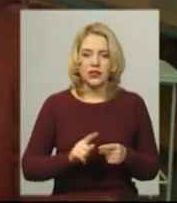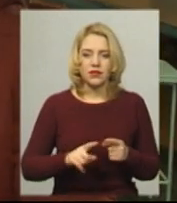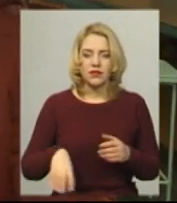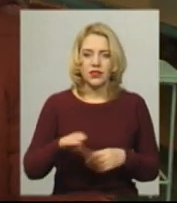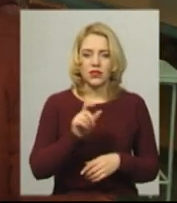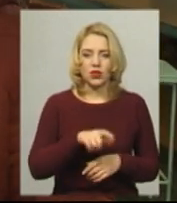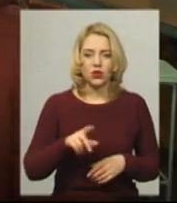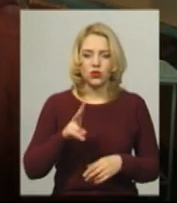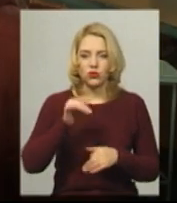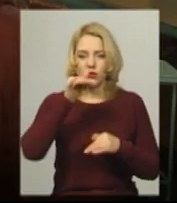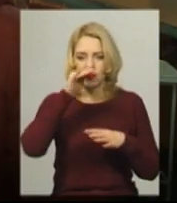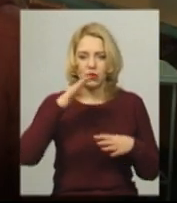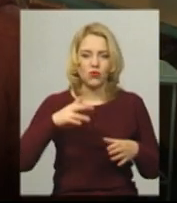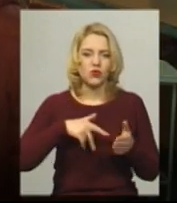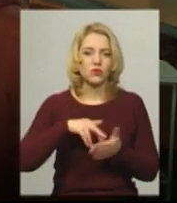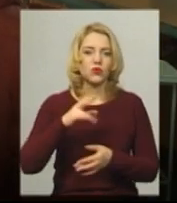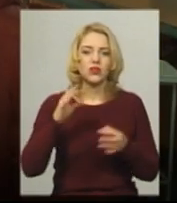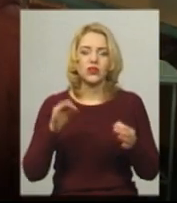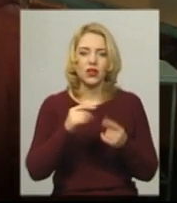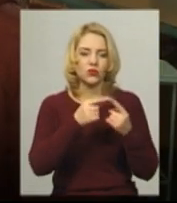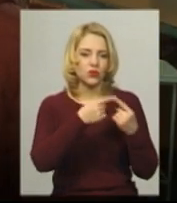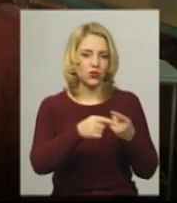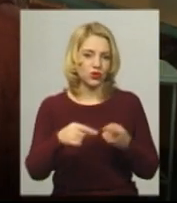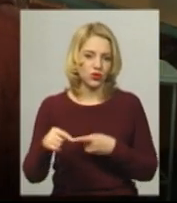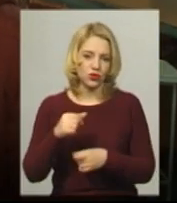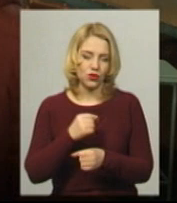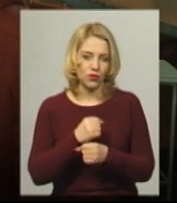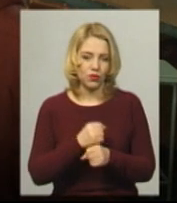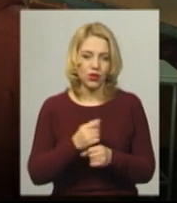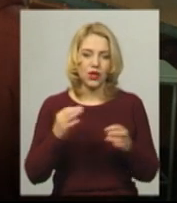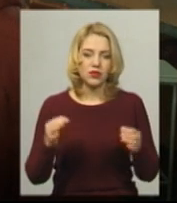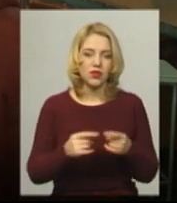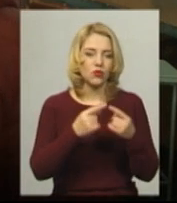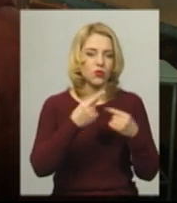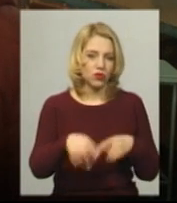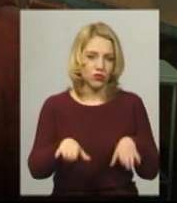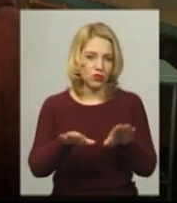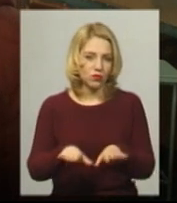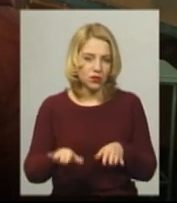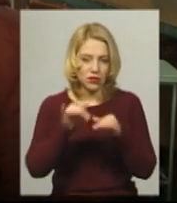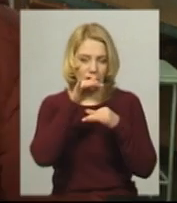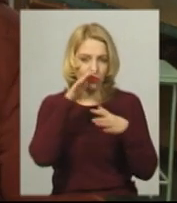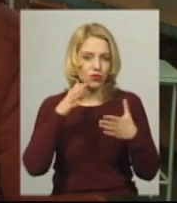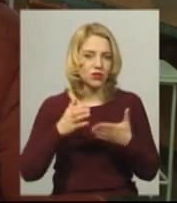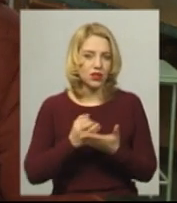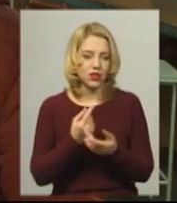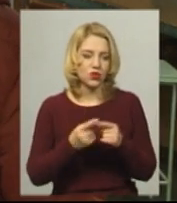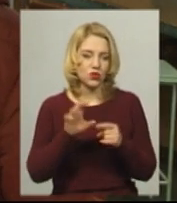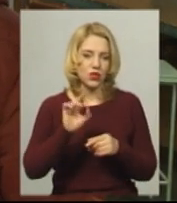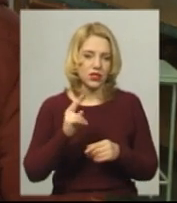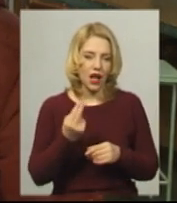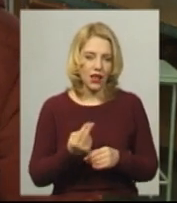все люди, які не можуть піти ні на яку іншу роботу, і в ніякому іншому місці, вони не знайдуть того соціального